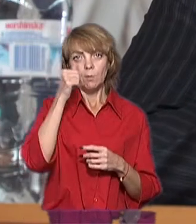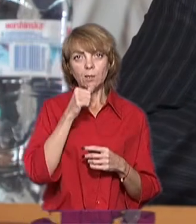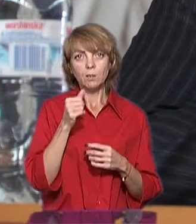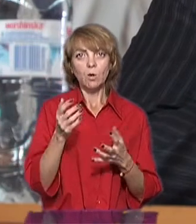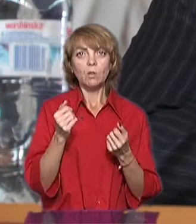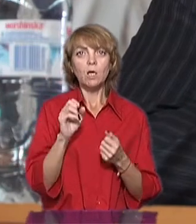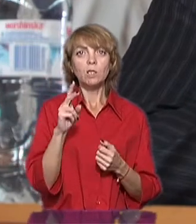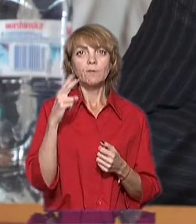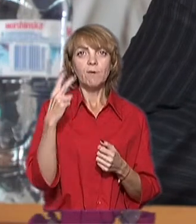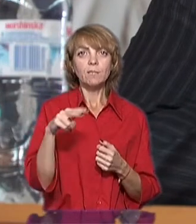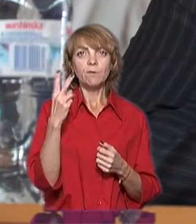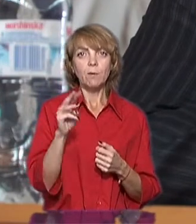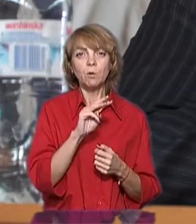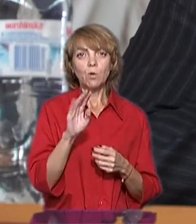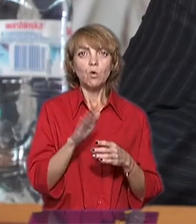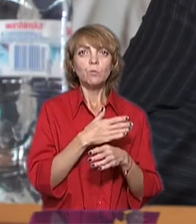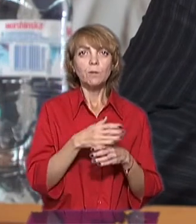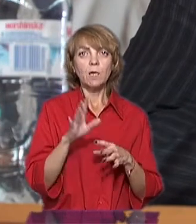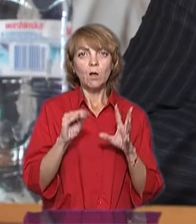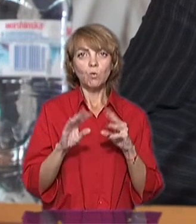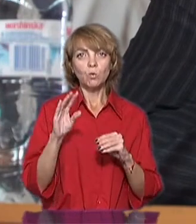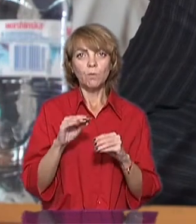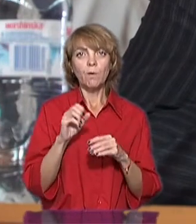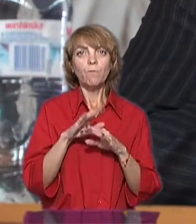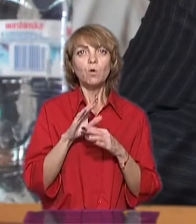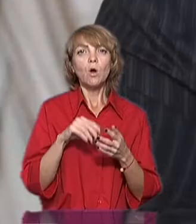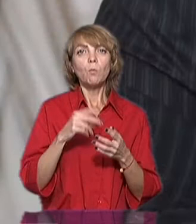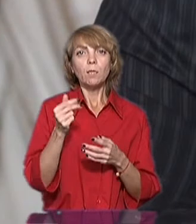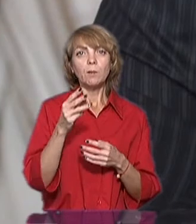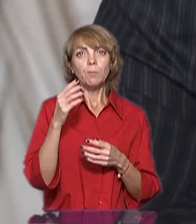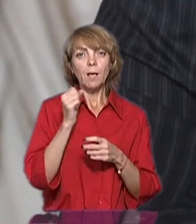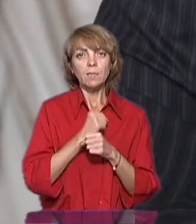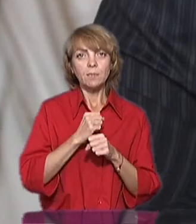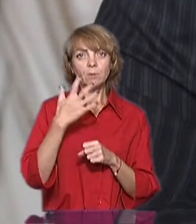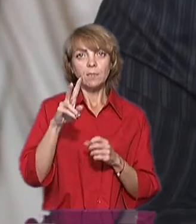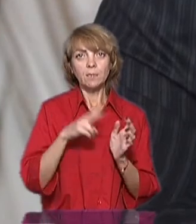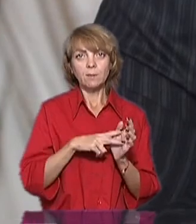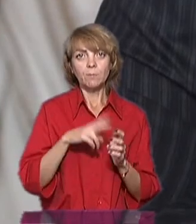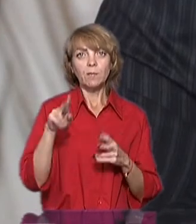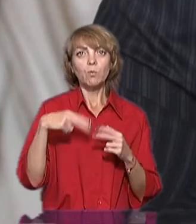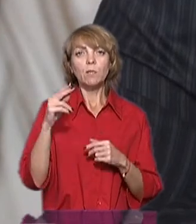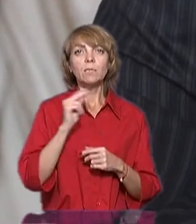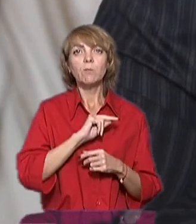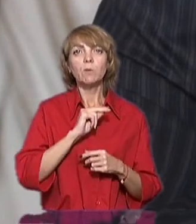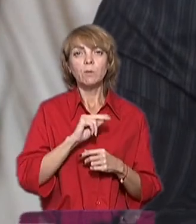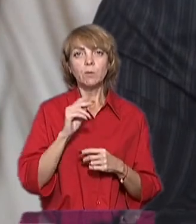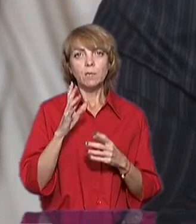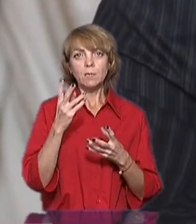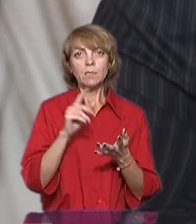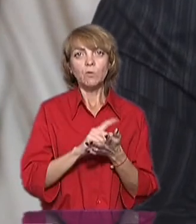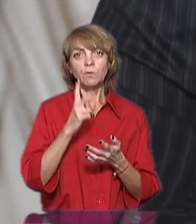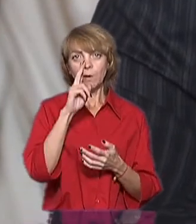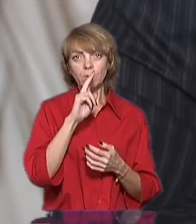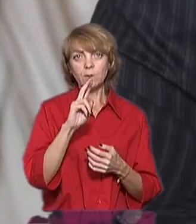отримав аж 22 мільйони з розподільчого рахунку. Фонд оплати праці – 57. Заборгованість із заробітньої плати становить два